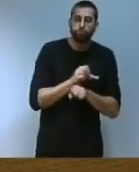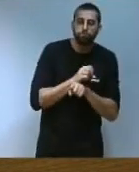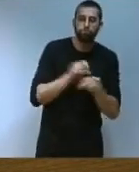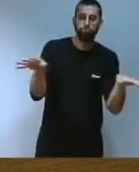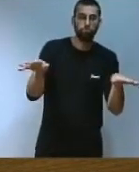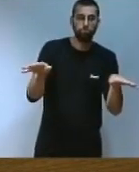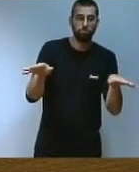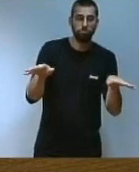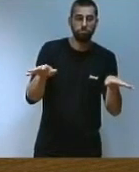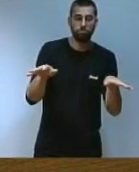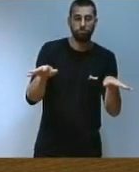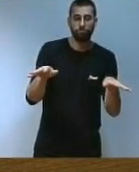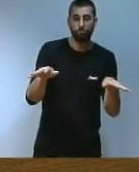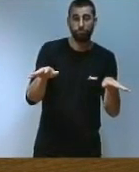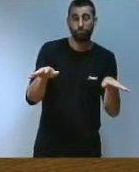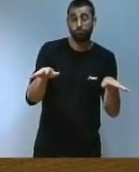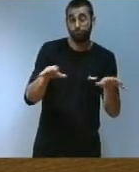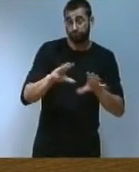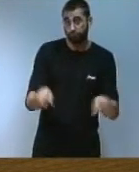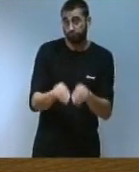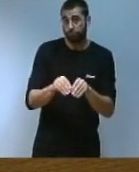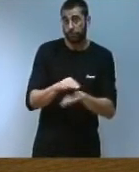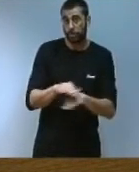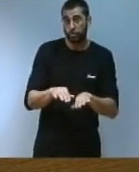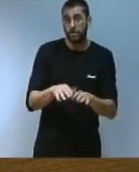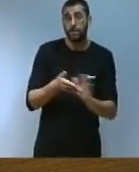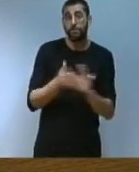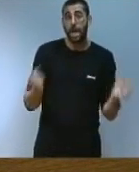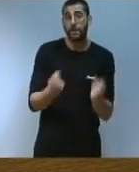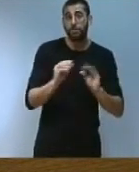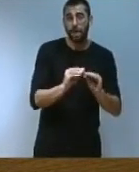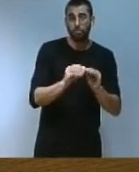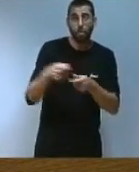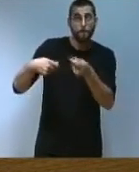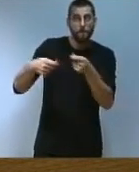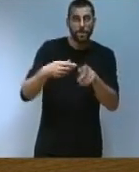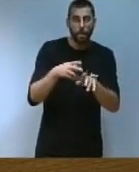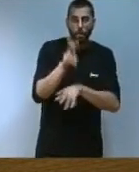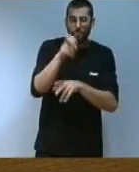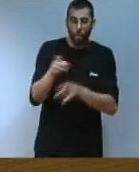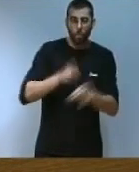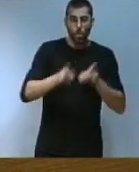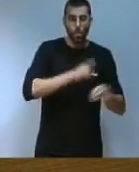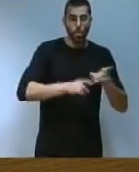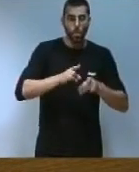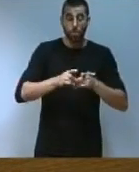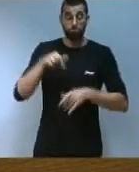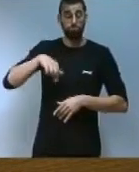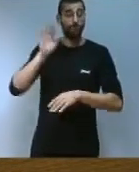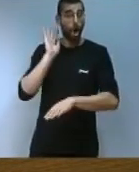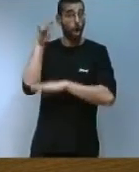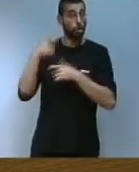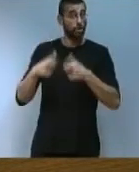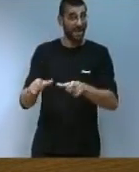processos productius en definitiva l'ampliació de les seues activitats cap a nous mercats. Des de la nostra Conselleria